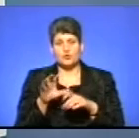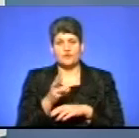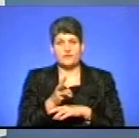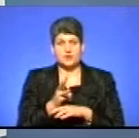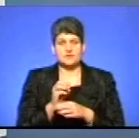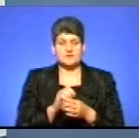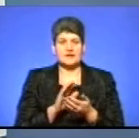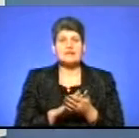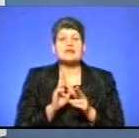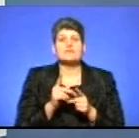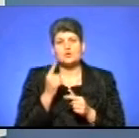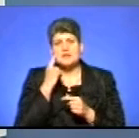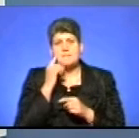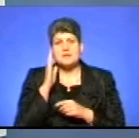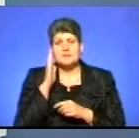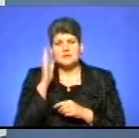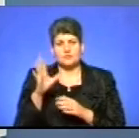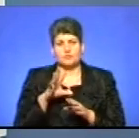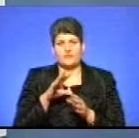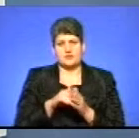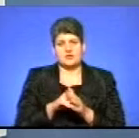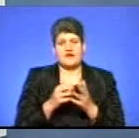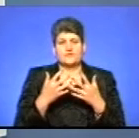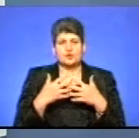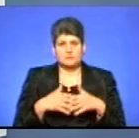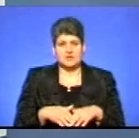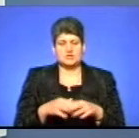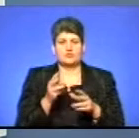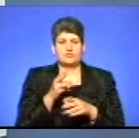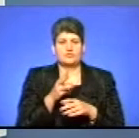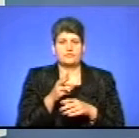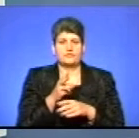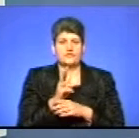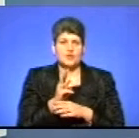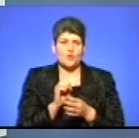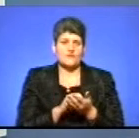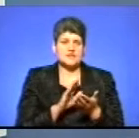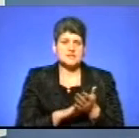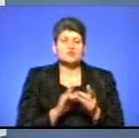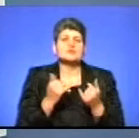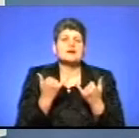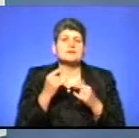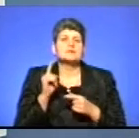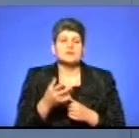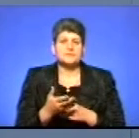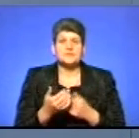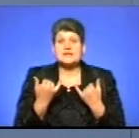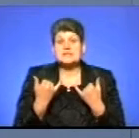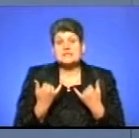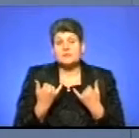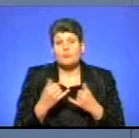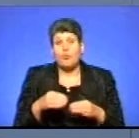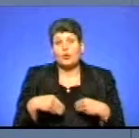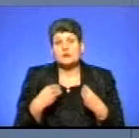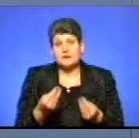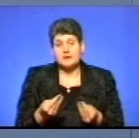Як Ви оцінюєте перспектив впровадження автоматичної відеофіксації в Україні і загалом на Тернопільщині? Що про це відомо наразі? Наразі ми подали,